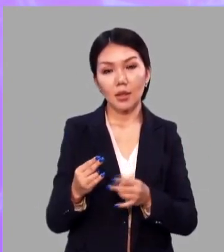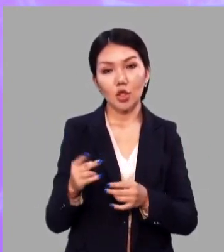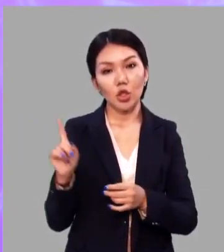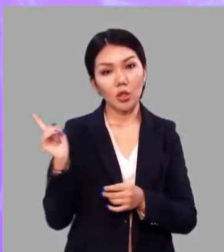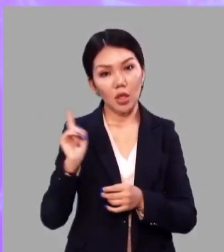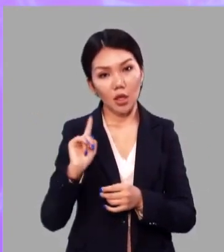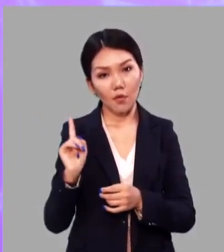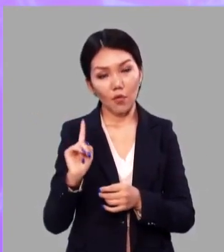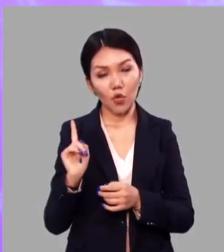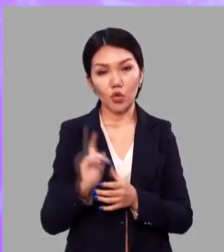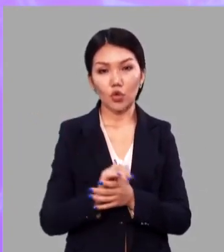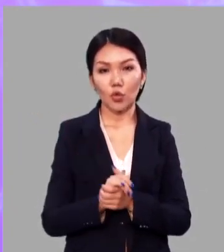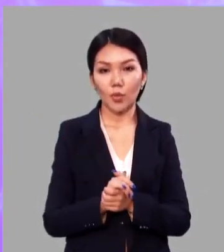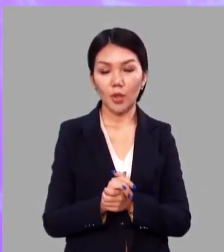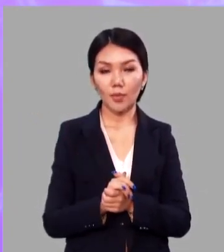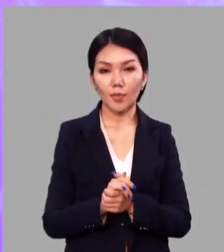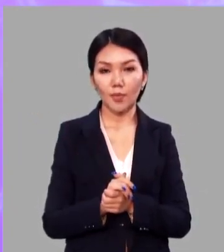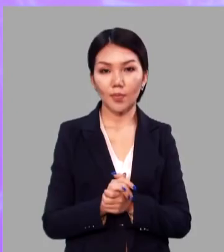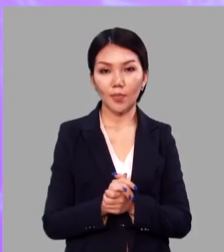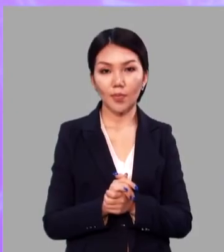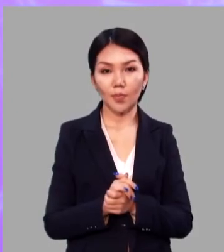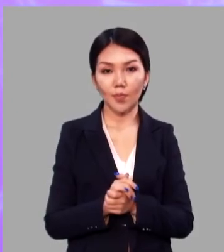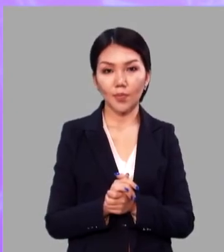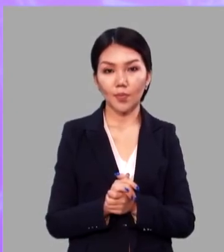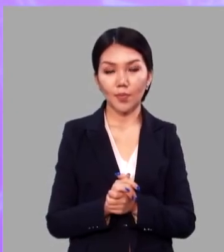того…